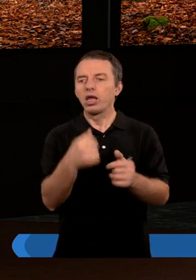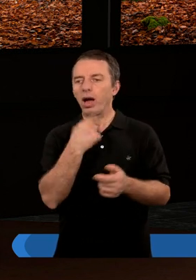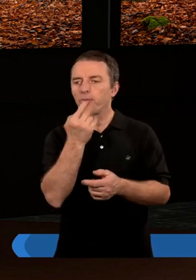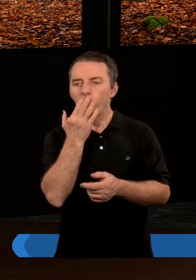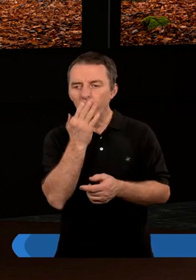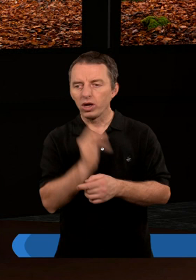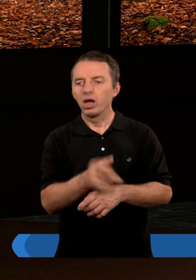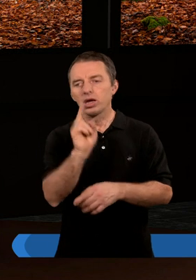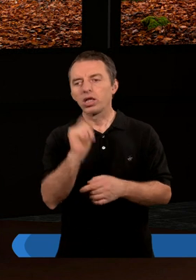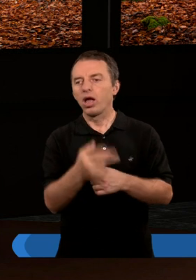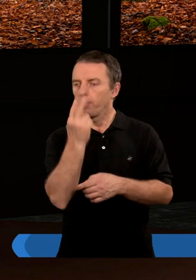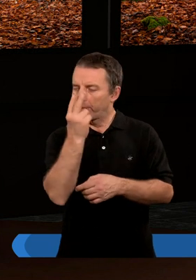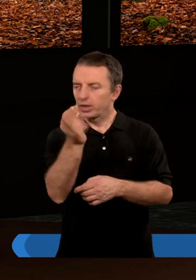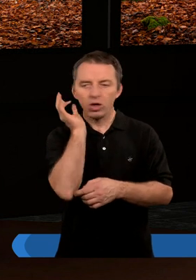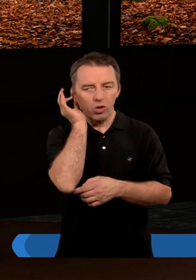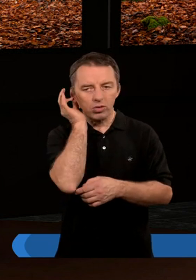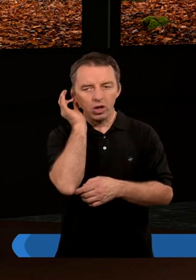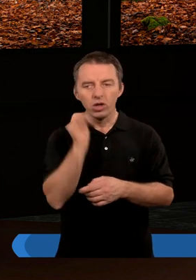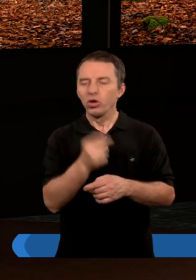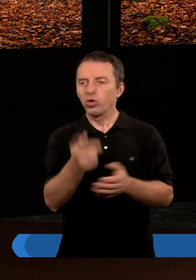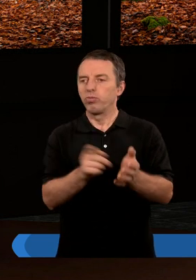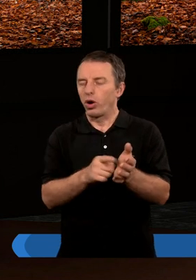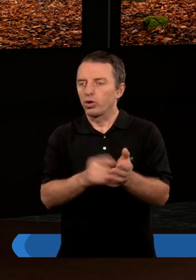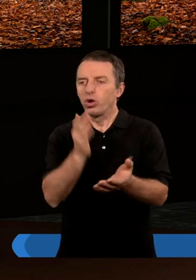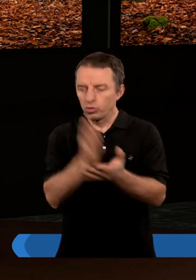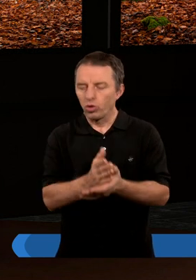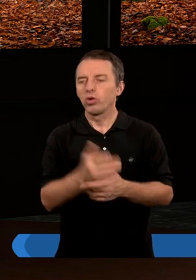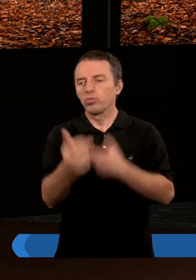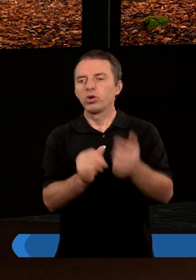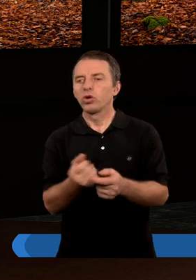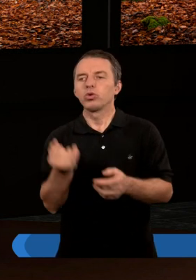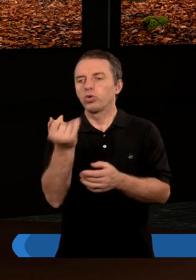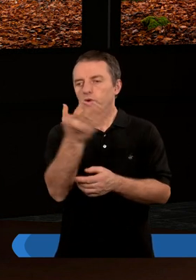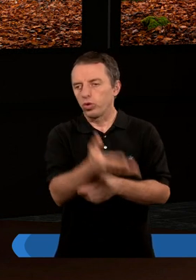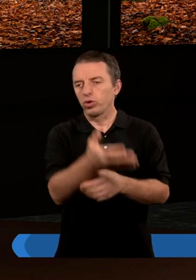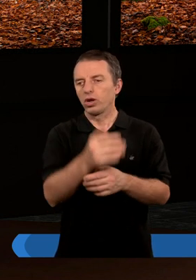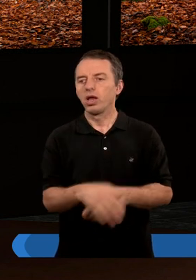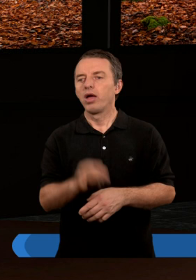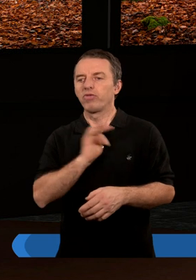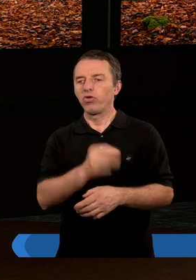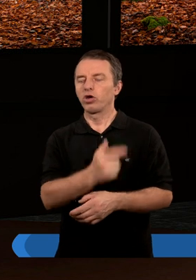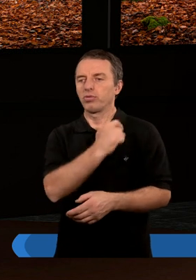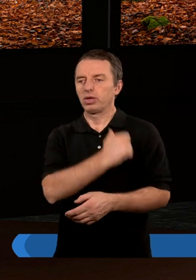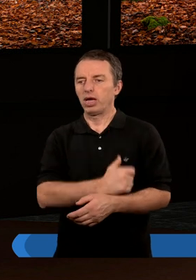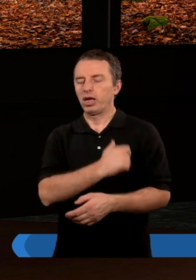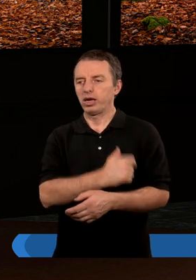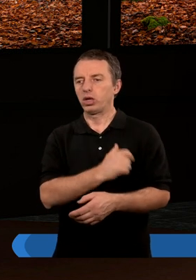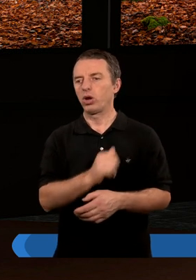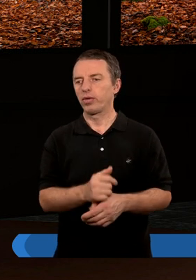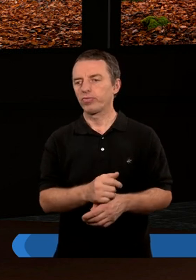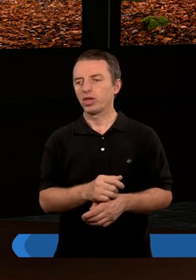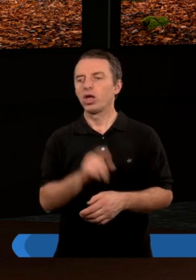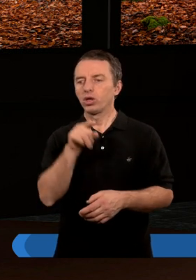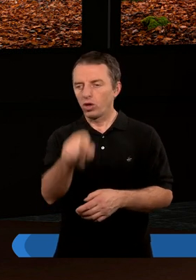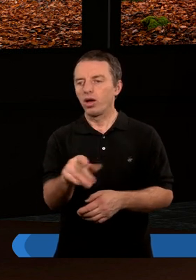lecz ja mówię, każdy, kto patrzy na kobietę, aby jej pożądać, już popełnił z nią cudzołóstwo w swoim sercu. No